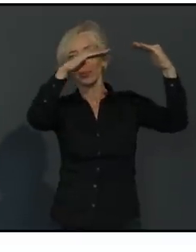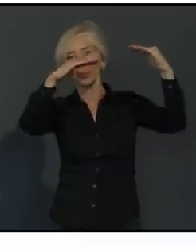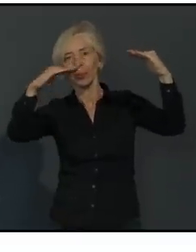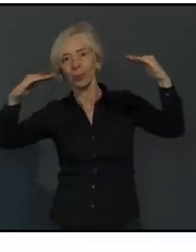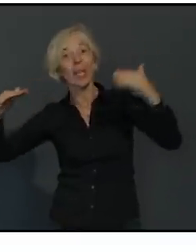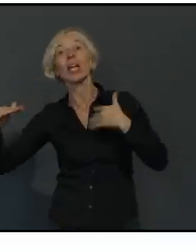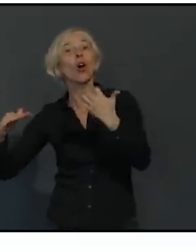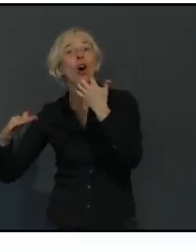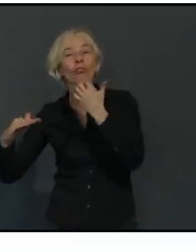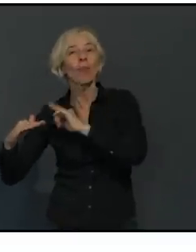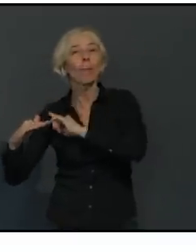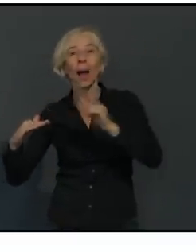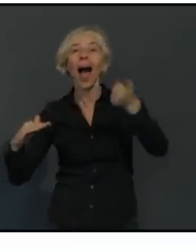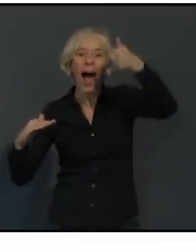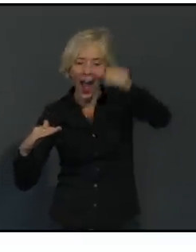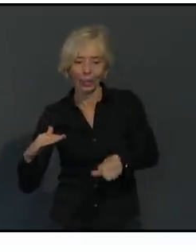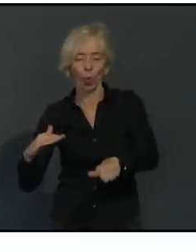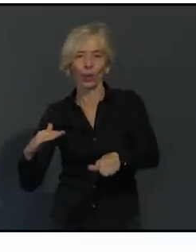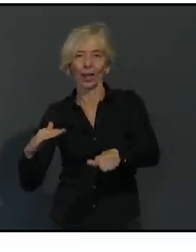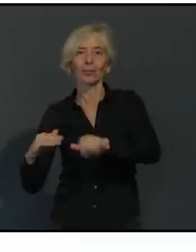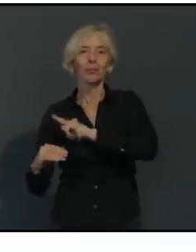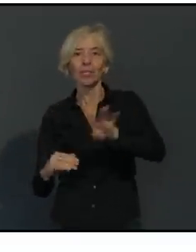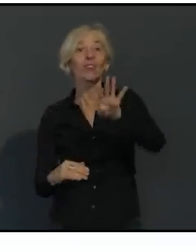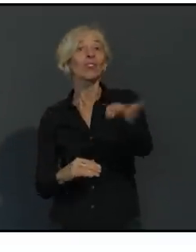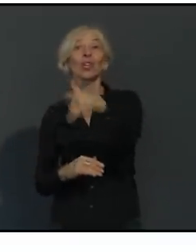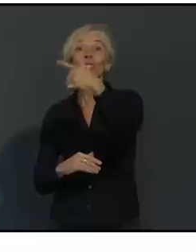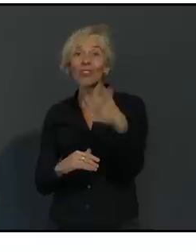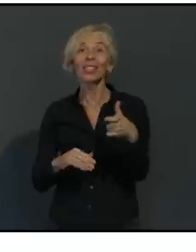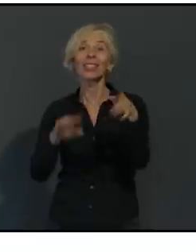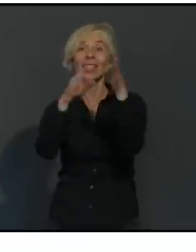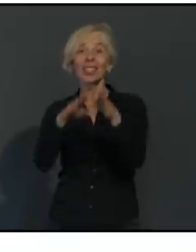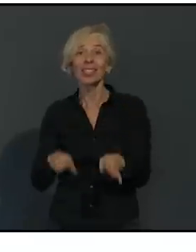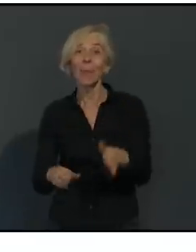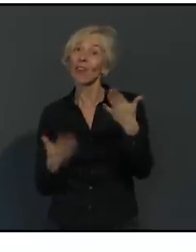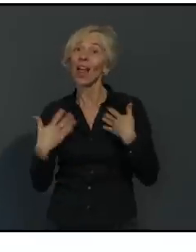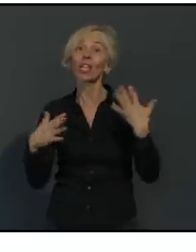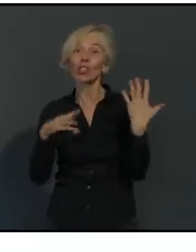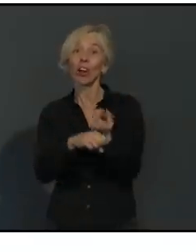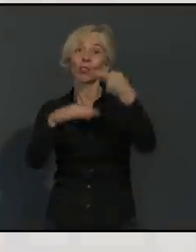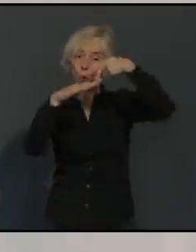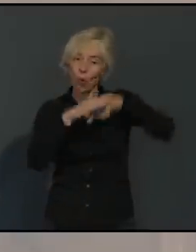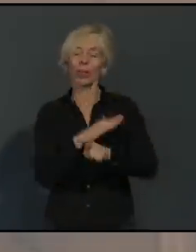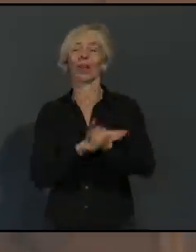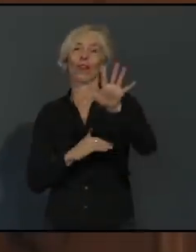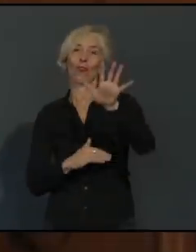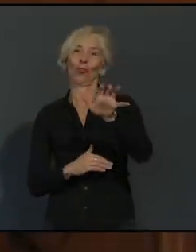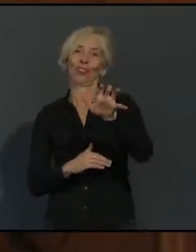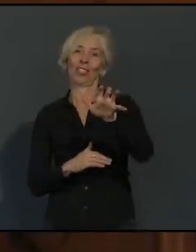heute gerechnet, tatsächlich die Schwelle von 50 pro 100.000 unterschreiten könnten.